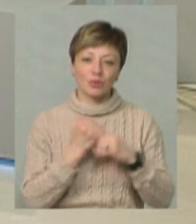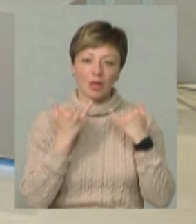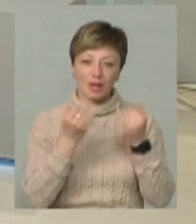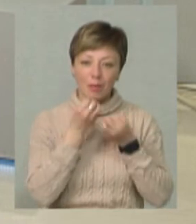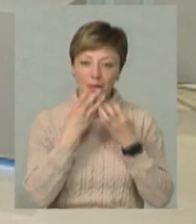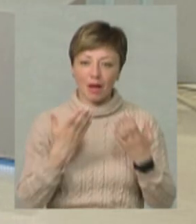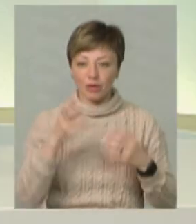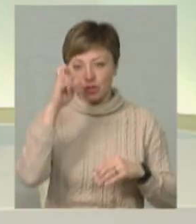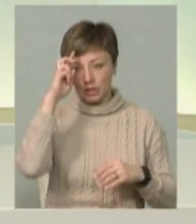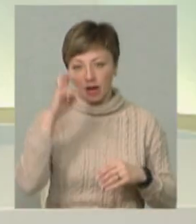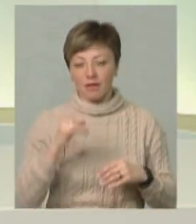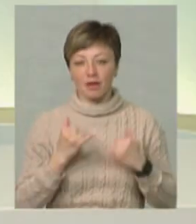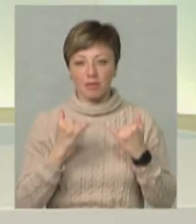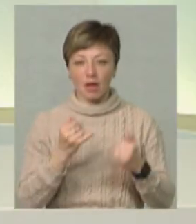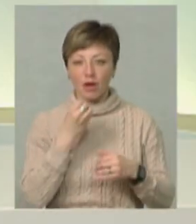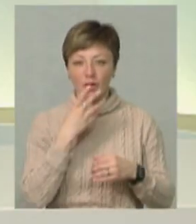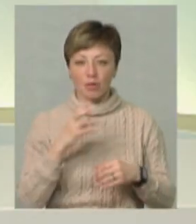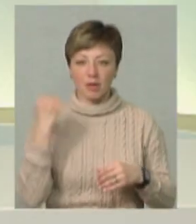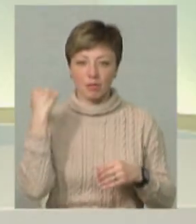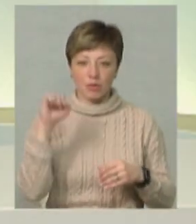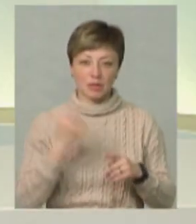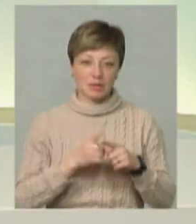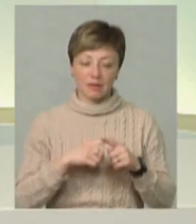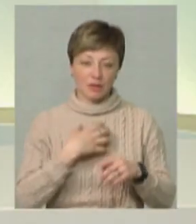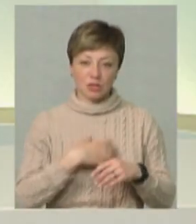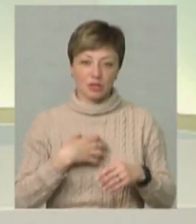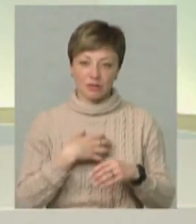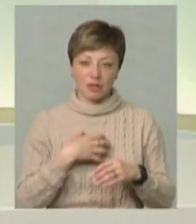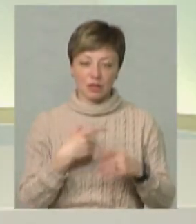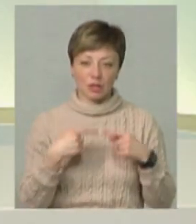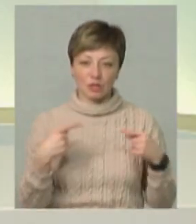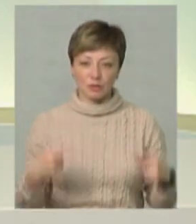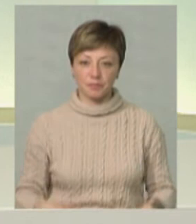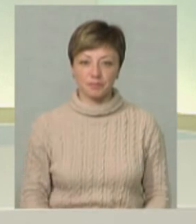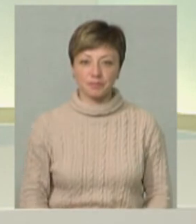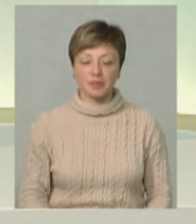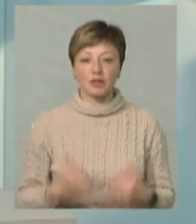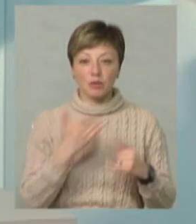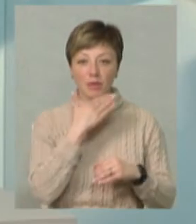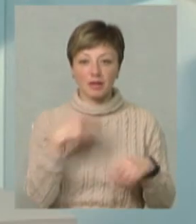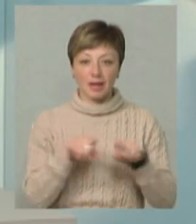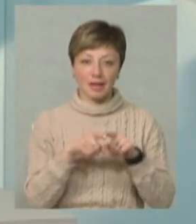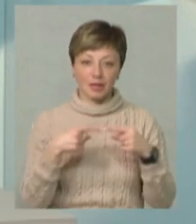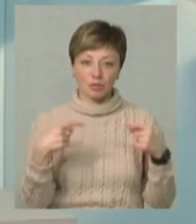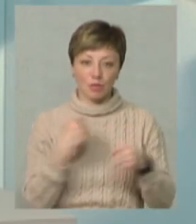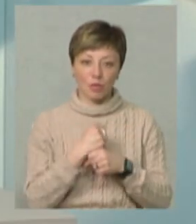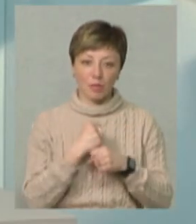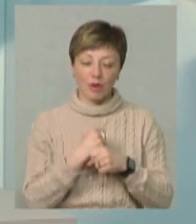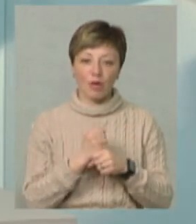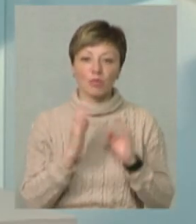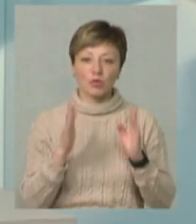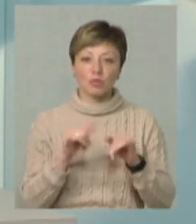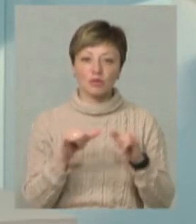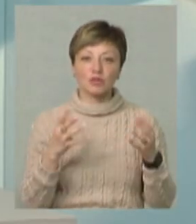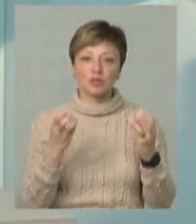держави, на благо нашої перемоги. Бо це важливі речі. Сьогодні ми багато таких речей робимо. Ми